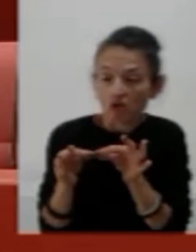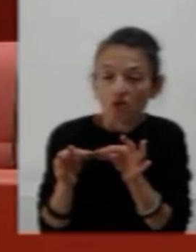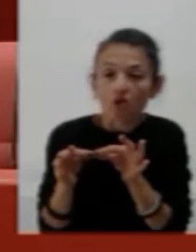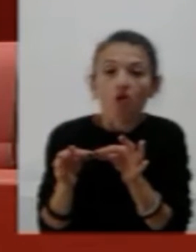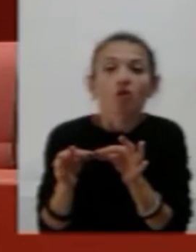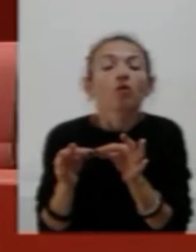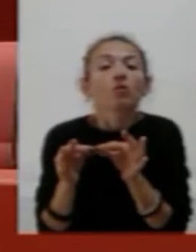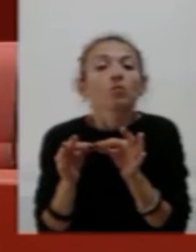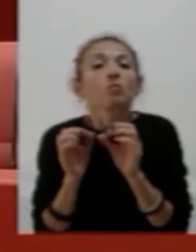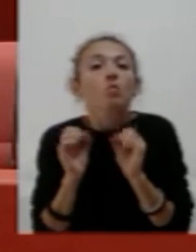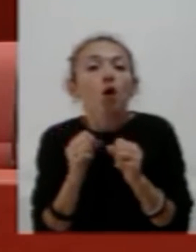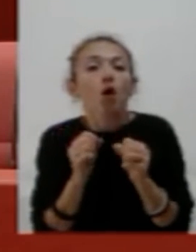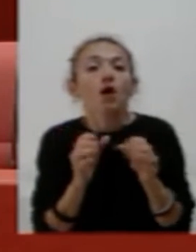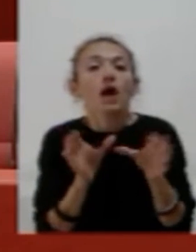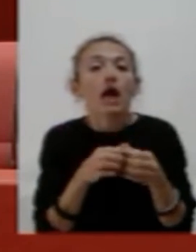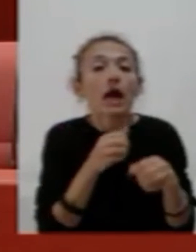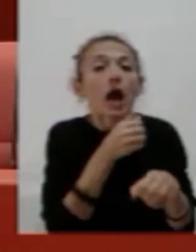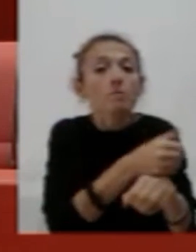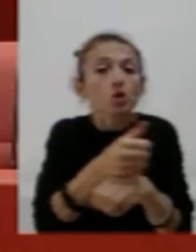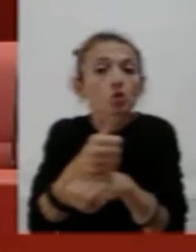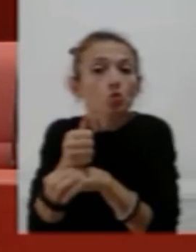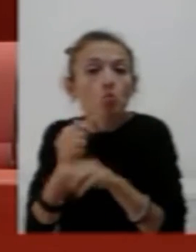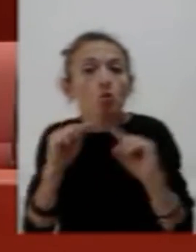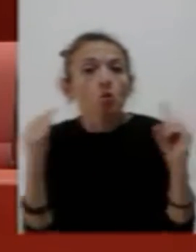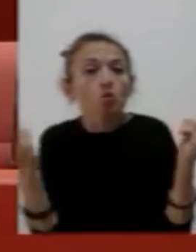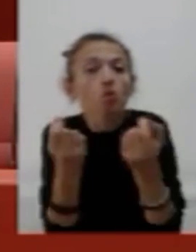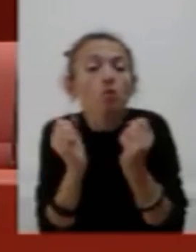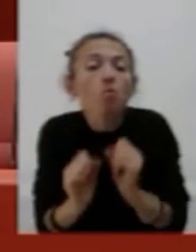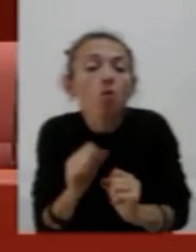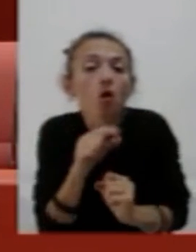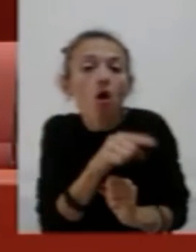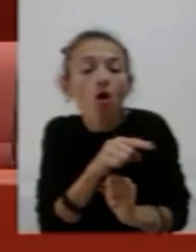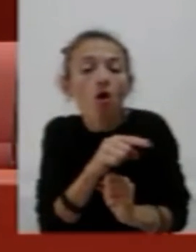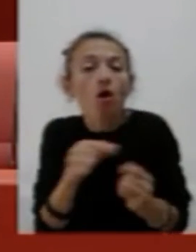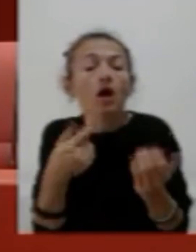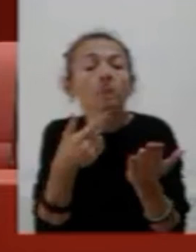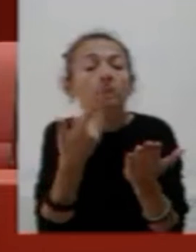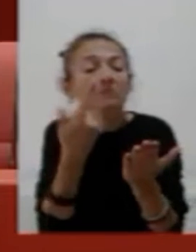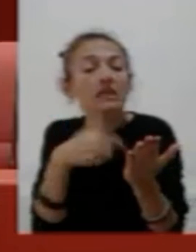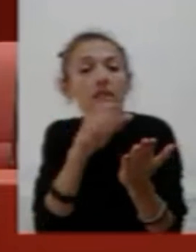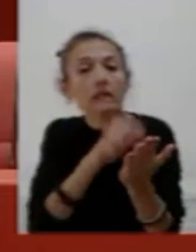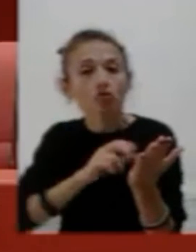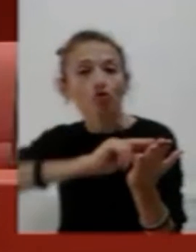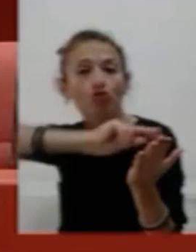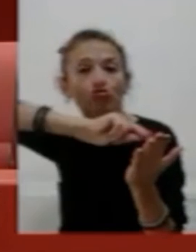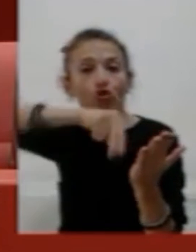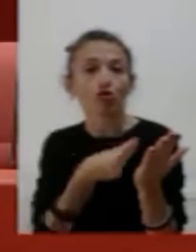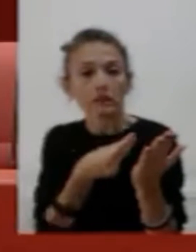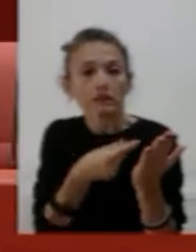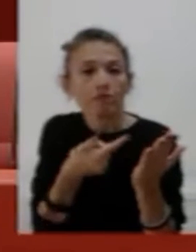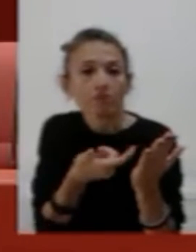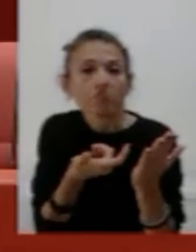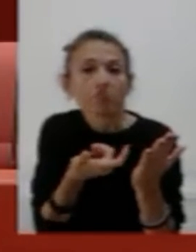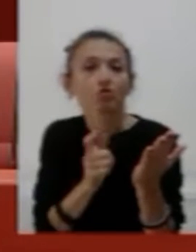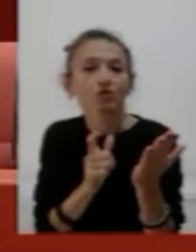vogliono, sottoscrivere il testo, visto l'obiettivo raggiunto. una questione temporale, la mozione è stata depositata